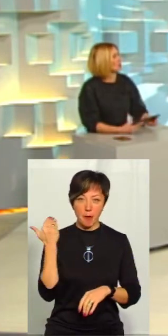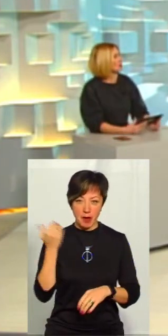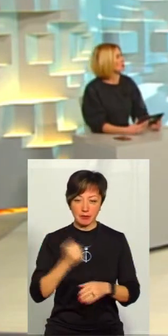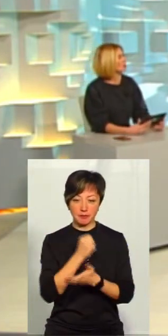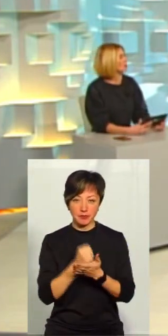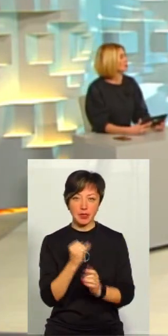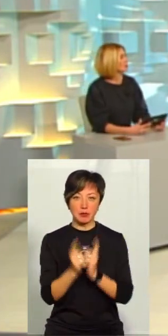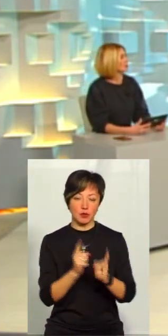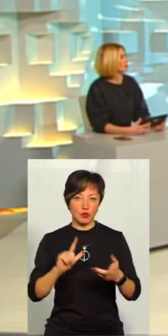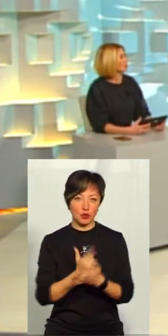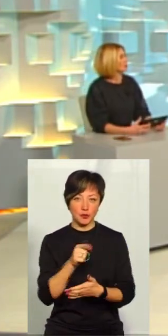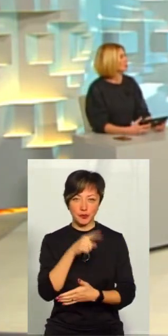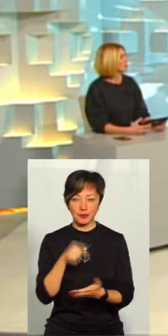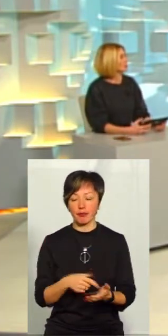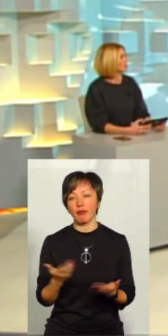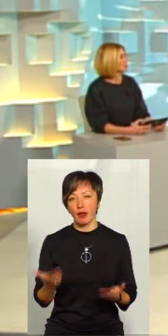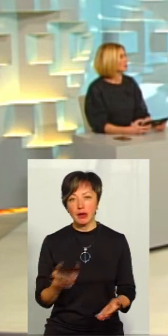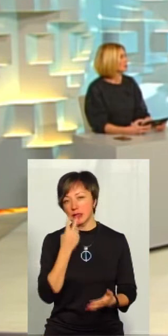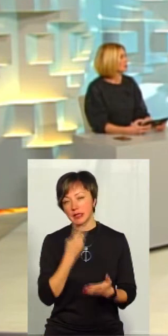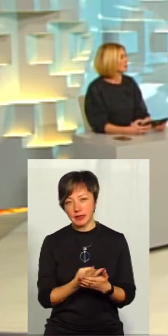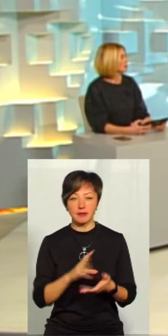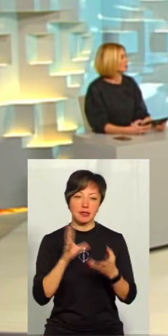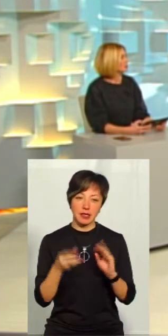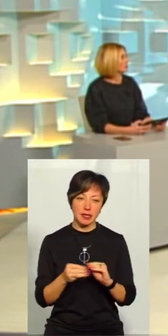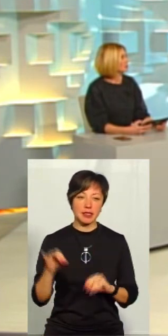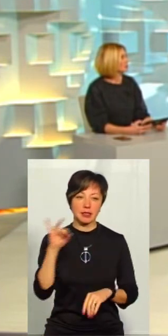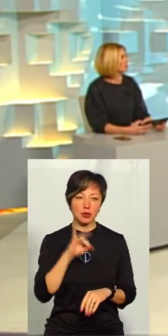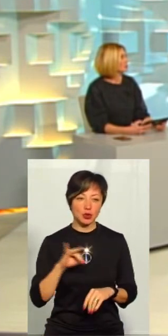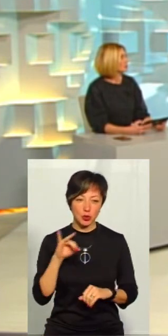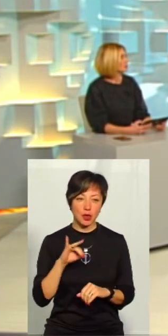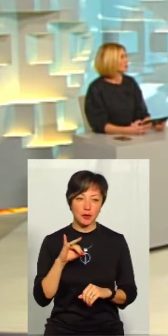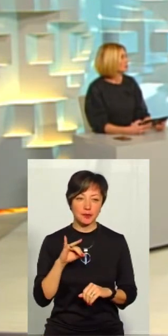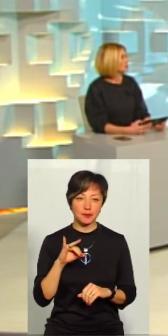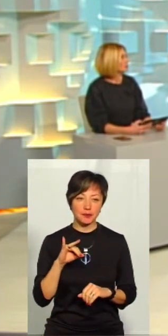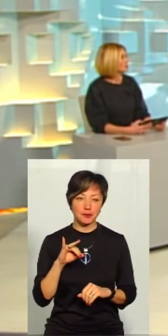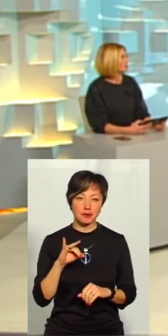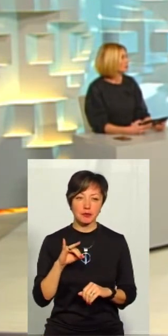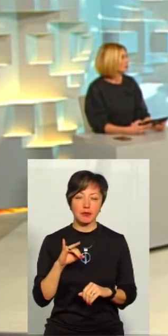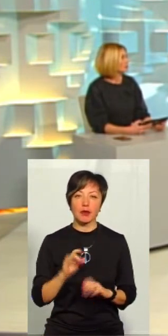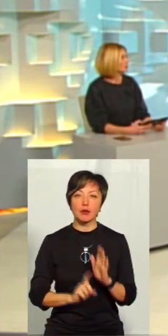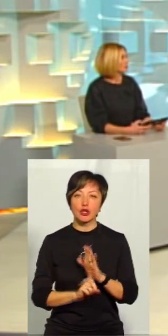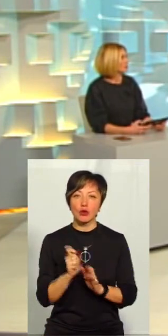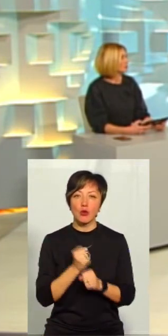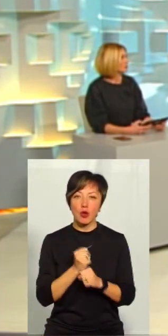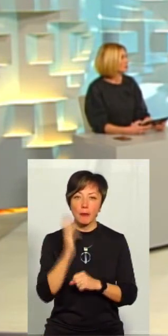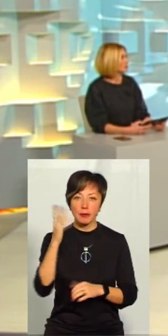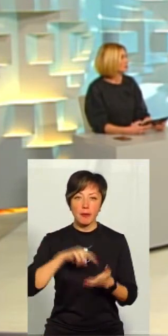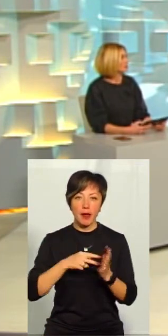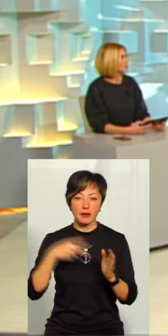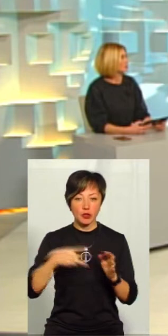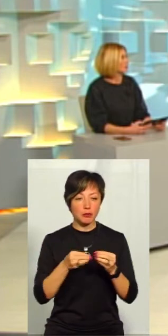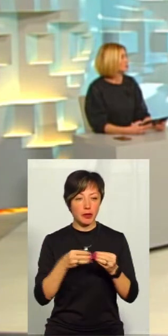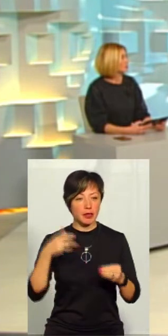треба змінювати знову? Ну, дивіться, взагалі історія, початок роботи над перспективними планами – це